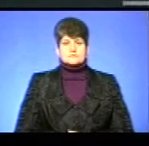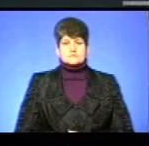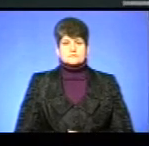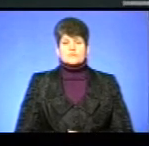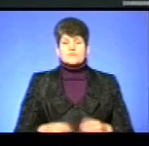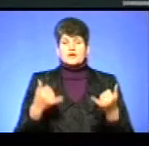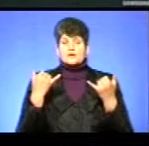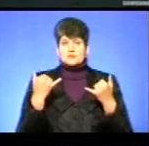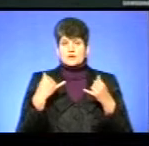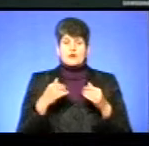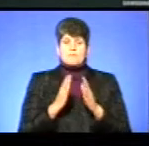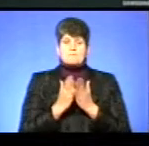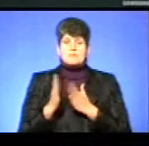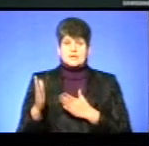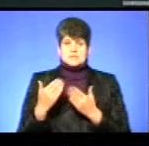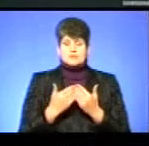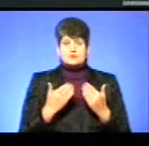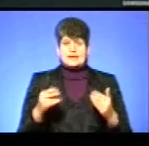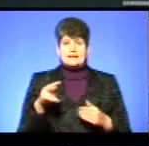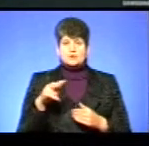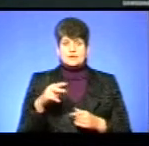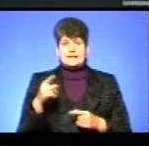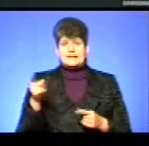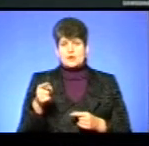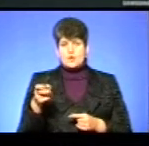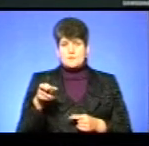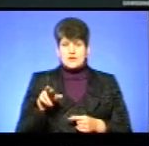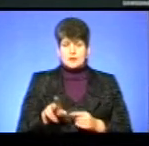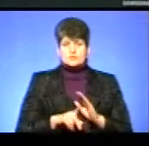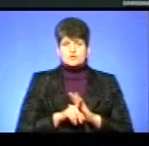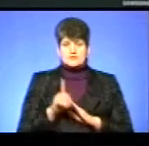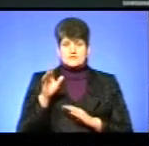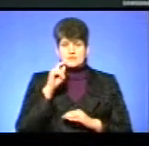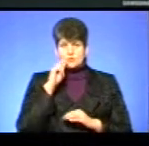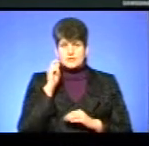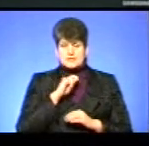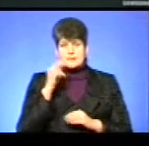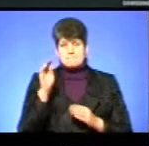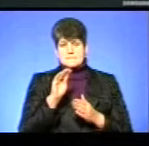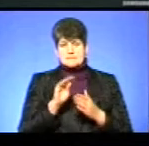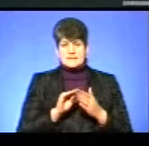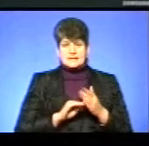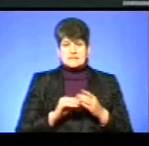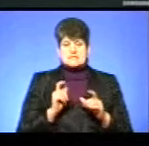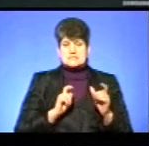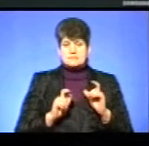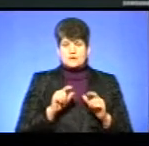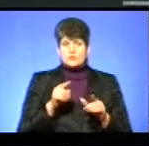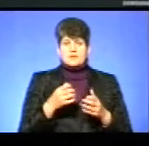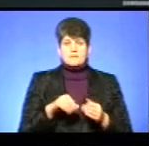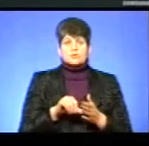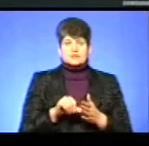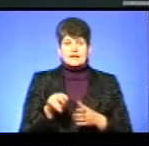Сьогодні у бібліотеці музеї літературне Тернопілля розпочався всеукраїнський письменницький семінар. У ньому беруть участь